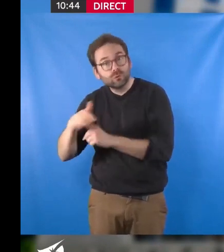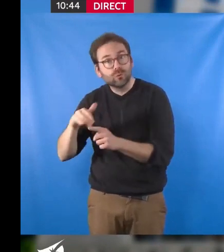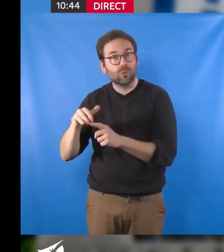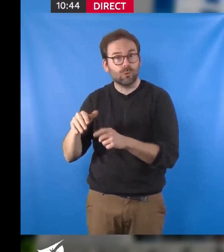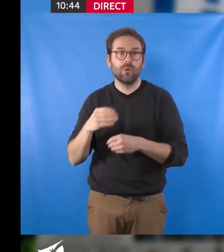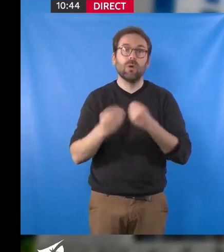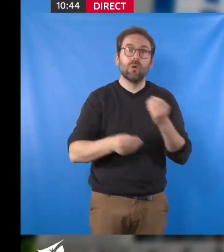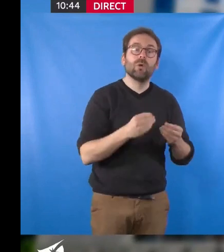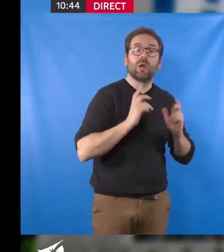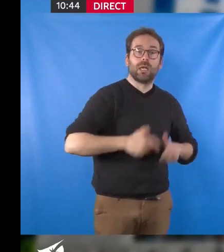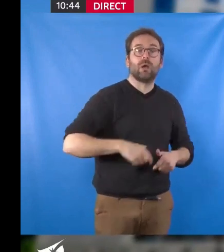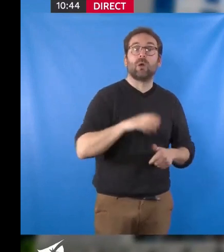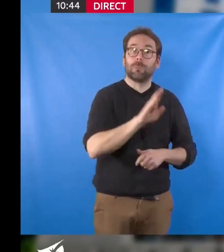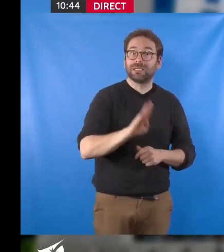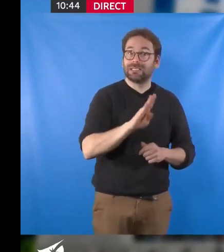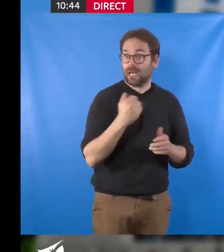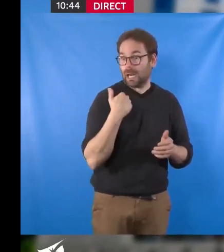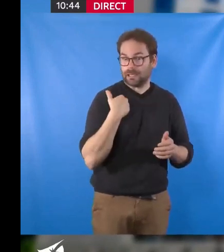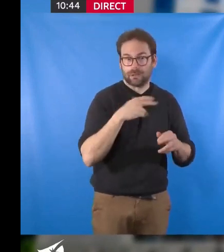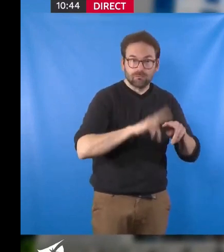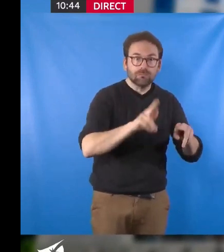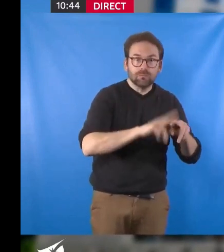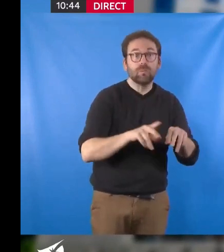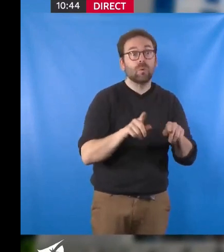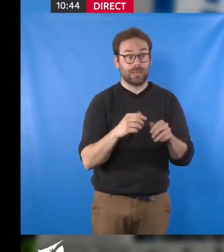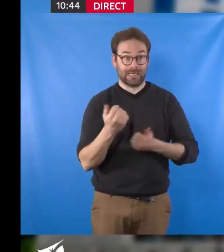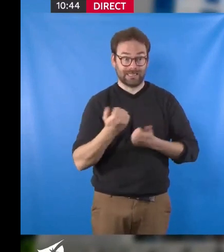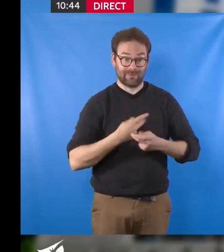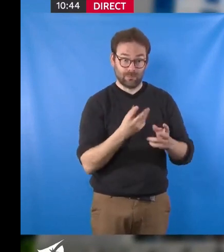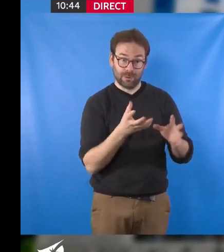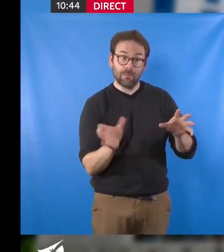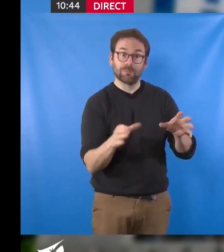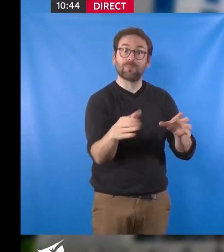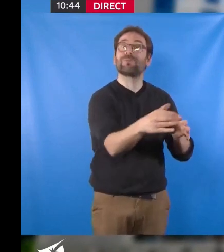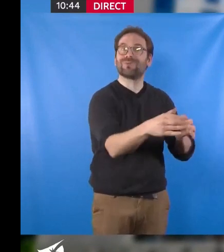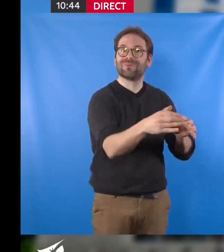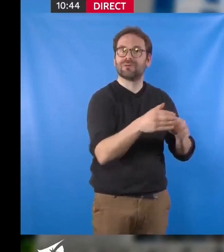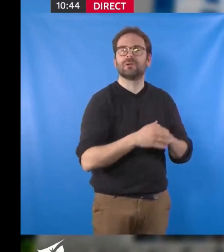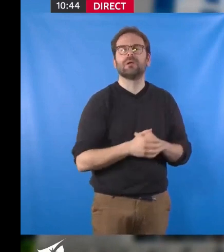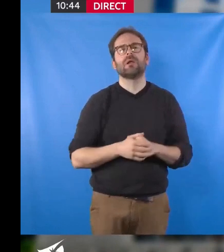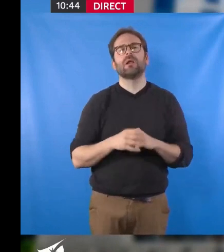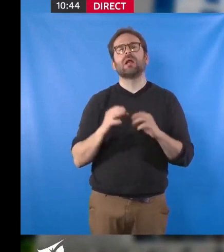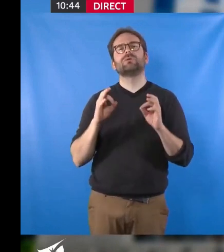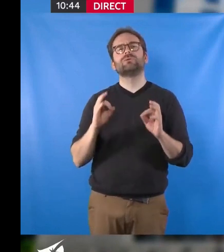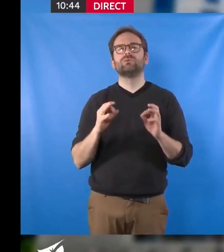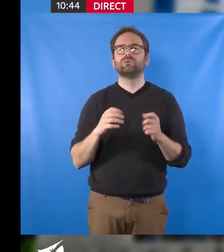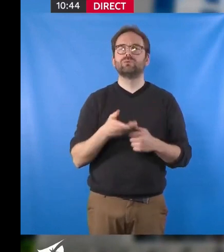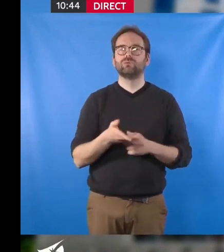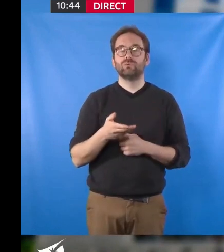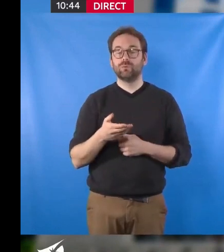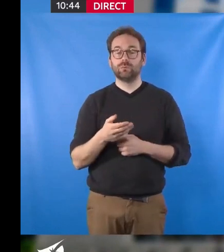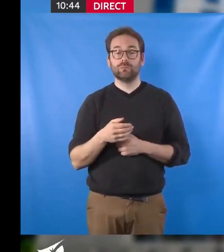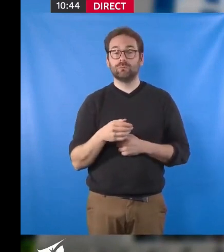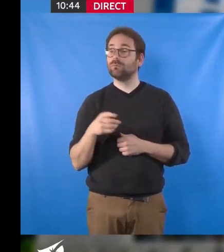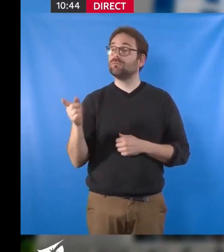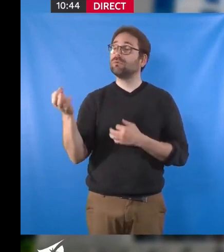école Brétéchée, à laquelle seront ajoutés de nombreux services publics, loin des raccourcis d'ailleurs opérés par certains, qui en parlent comme un